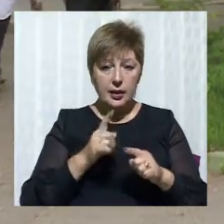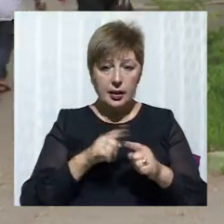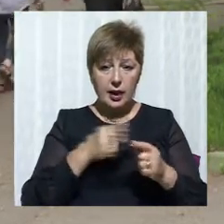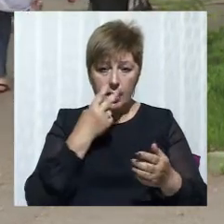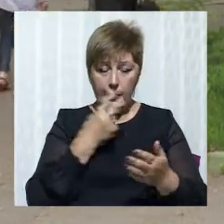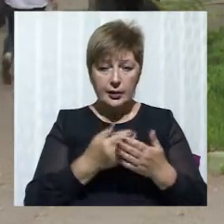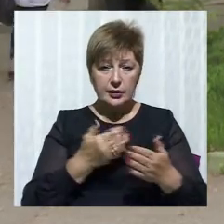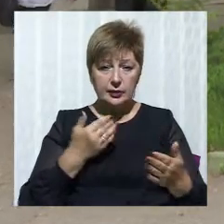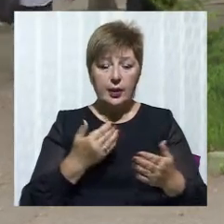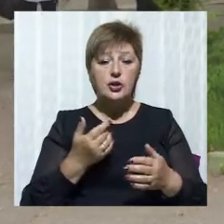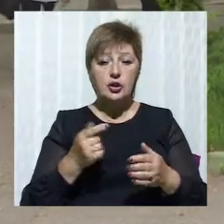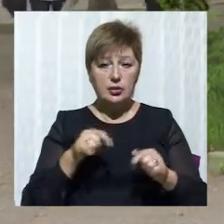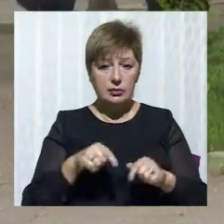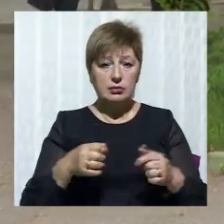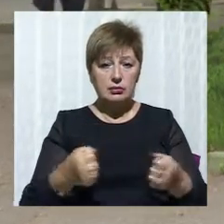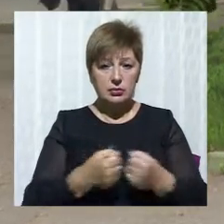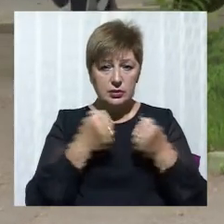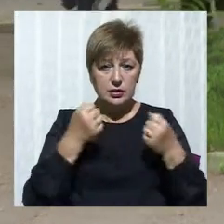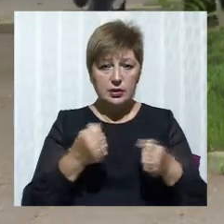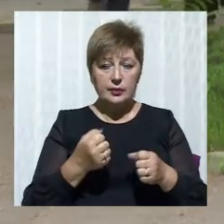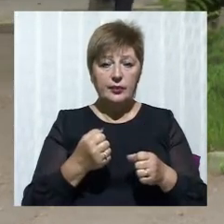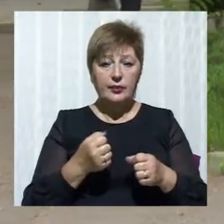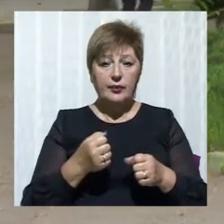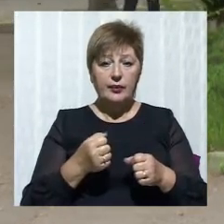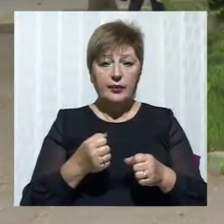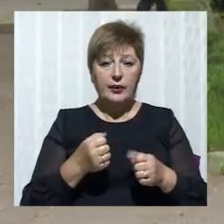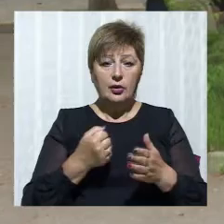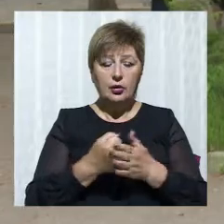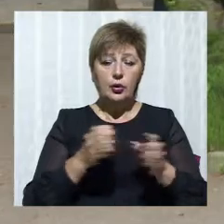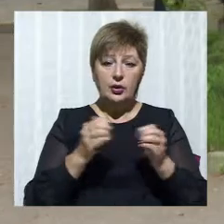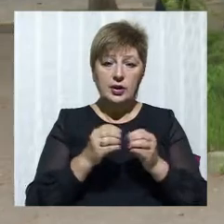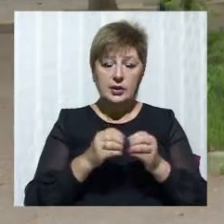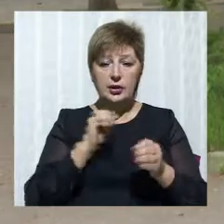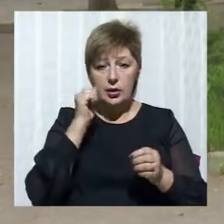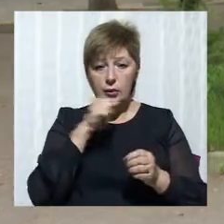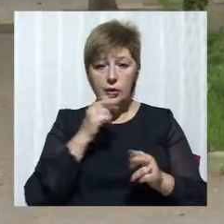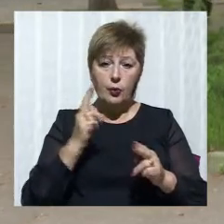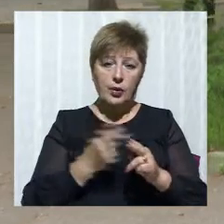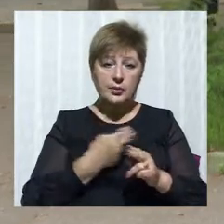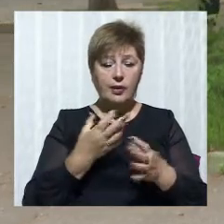зі споєння вказаного правопорушення, є досі чорстоком. Це до 10 років позбавлення волі.